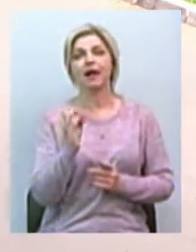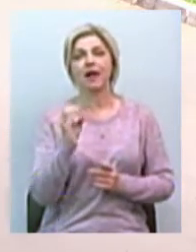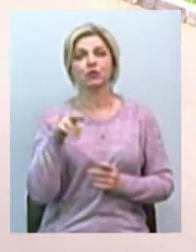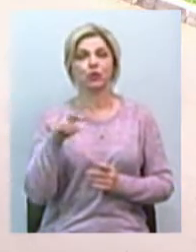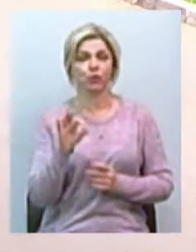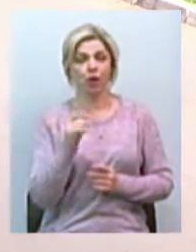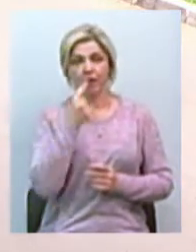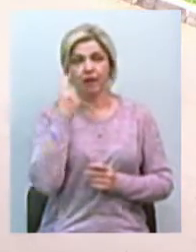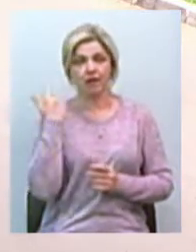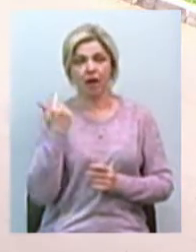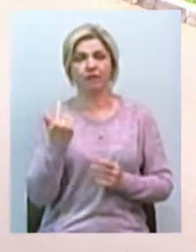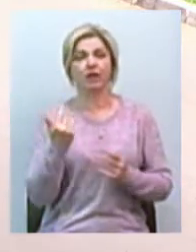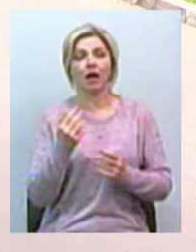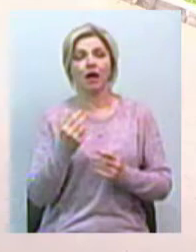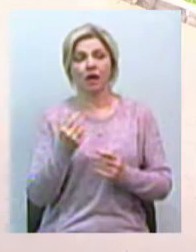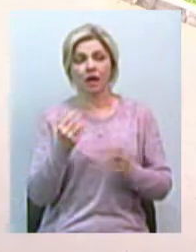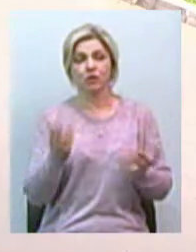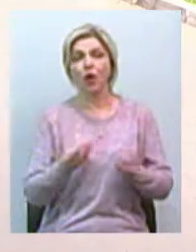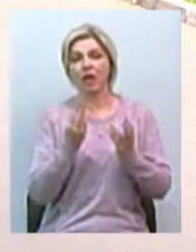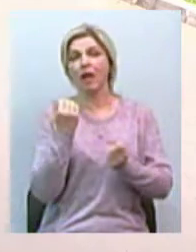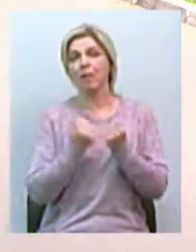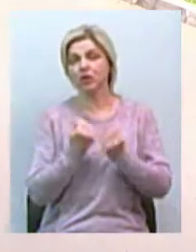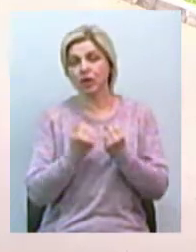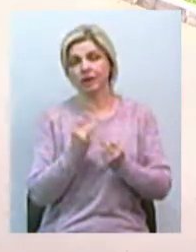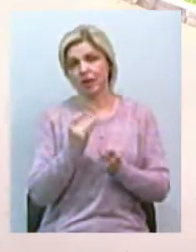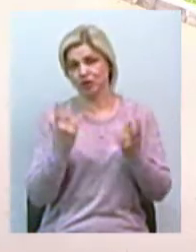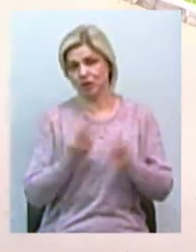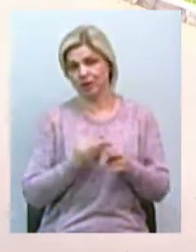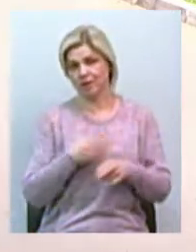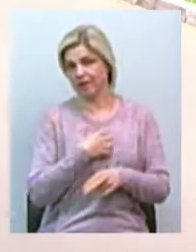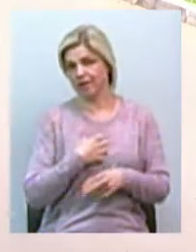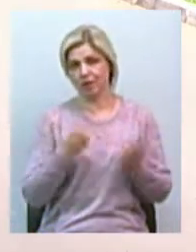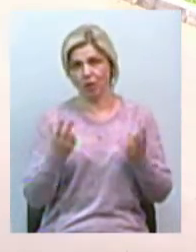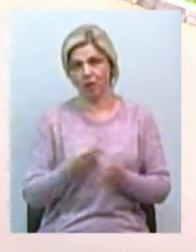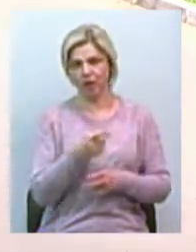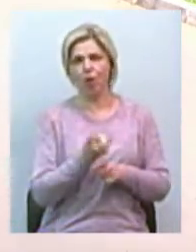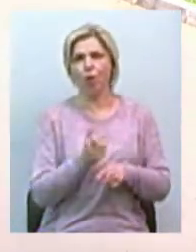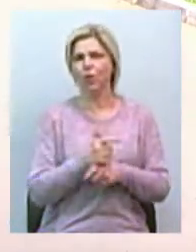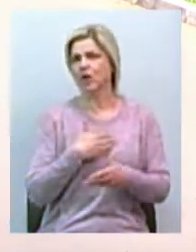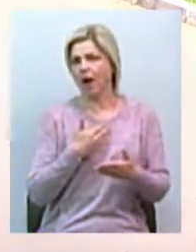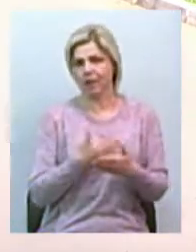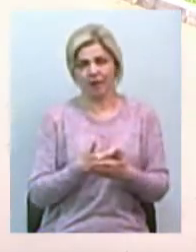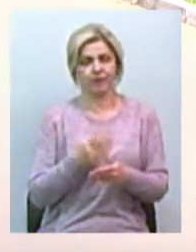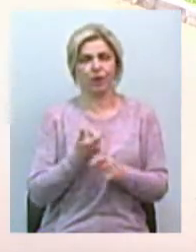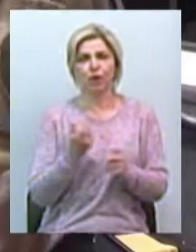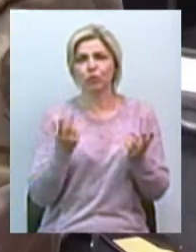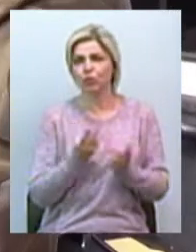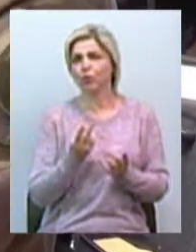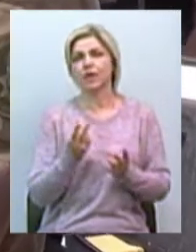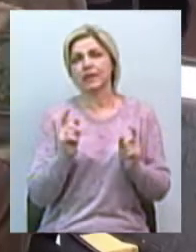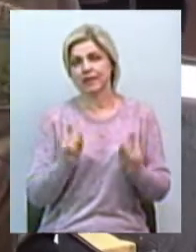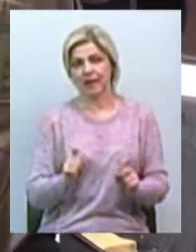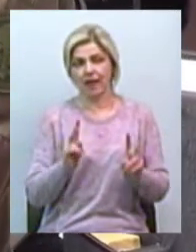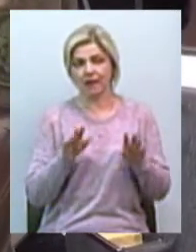нещодавно згоріла машина разом з ним, тому зараз воно найнеобхідніше. Він гіперактивний, і тому йому потрібно сидіти на місці.